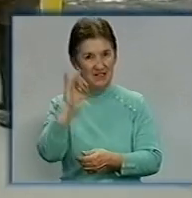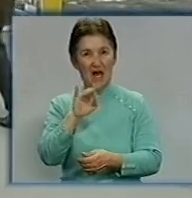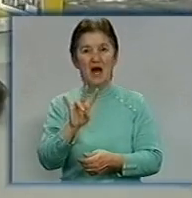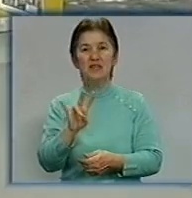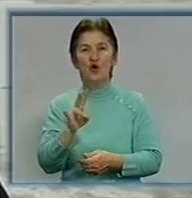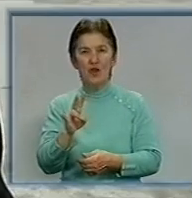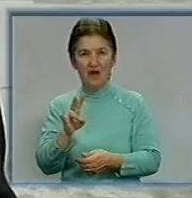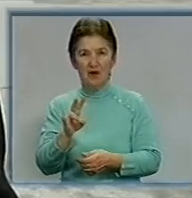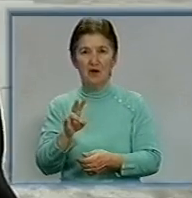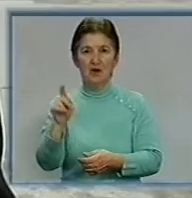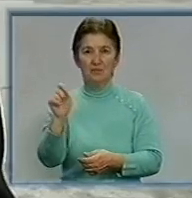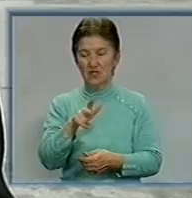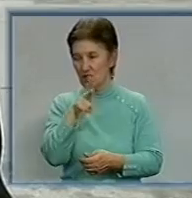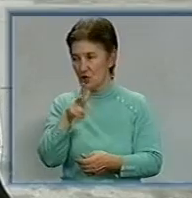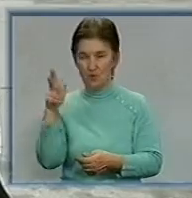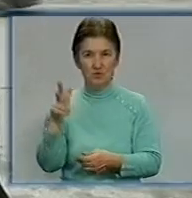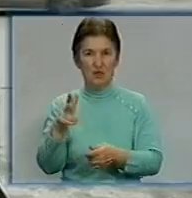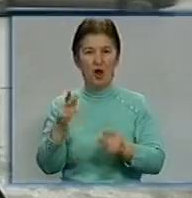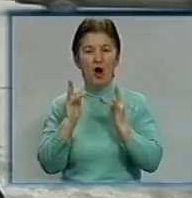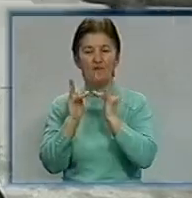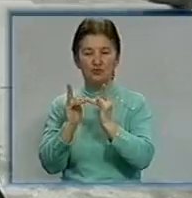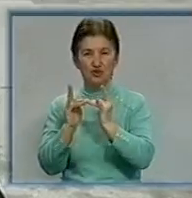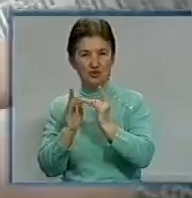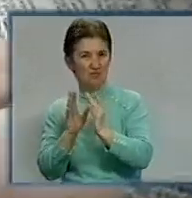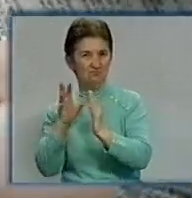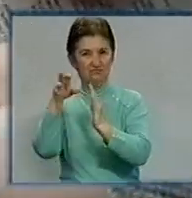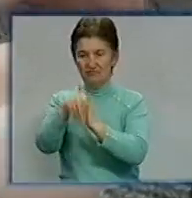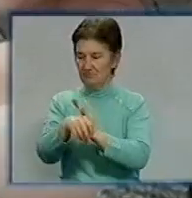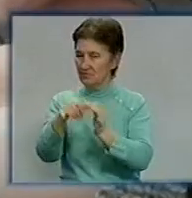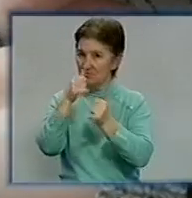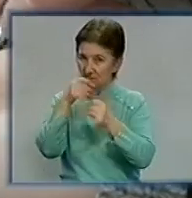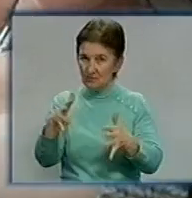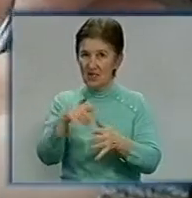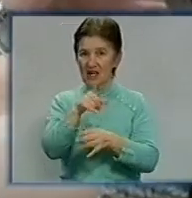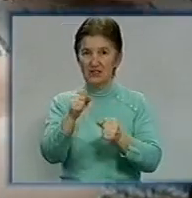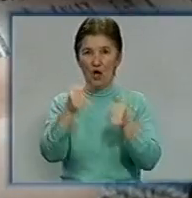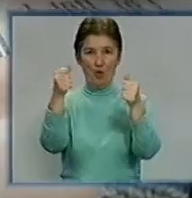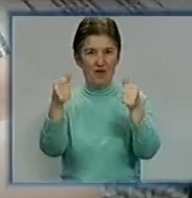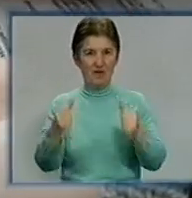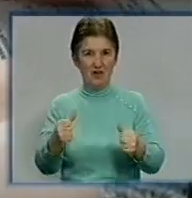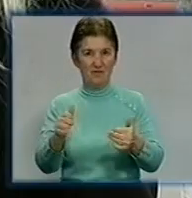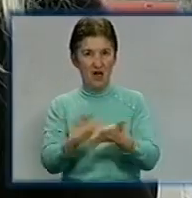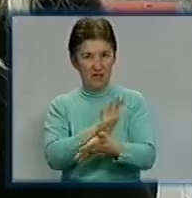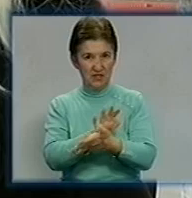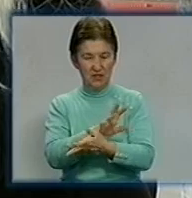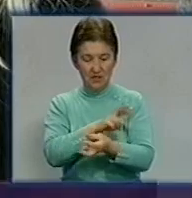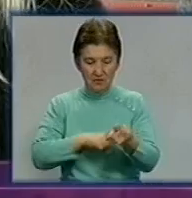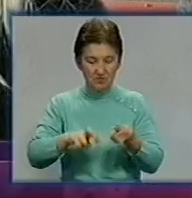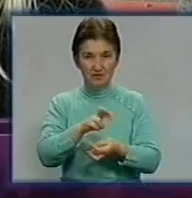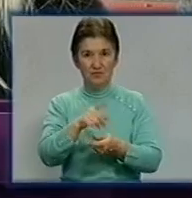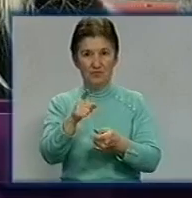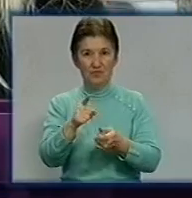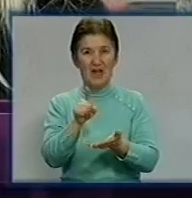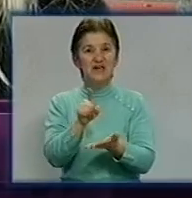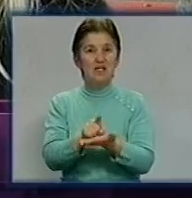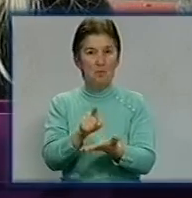приїхала три роки тому. У гуртожиток тоді не влаштувалась. Разом із подругами за оголошенням у газеті орендувала квартиру. Стипендію я взагалі